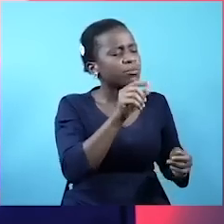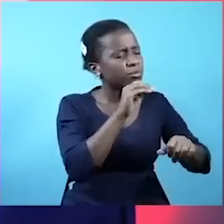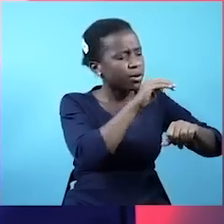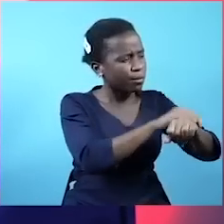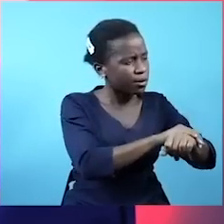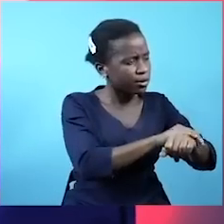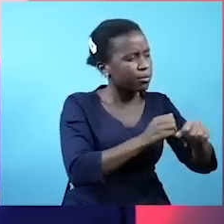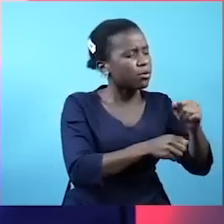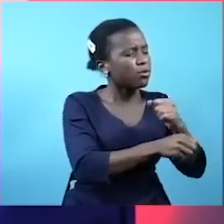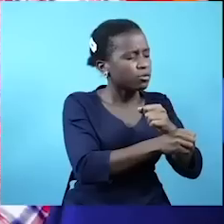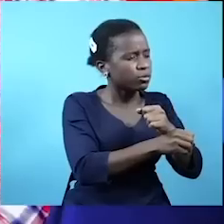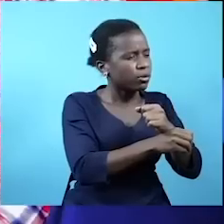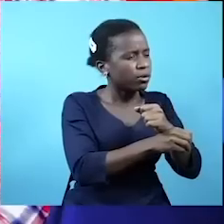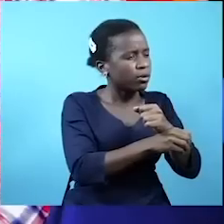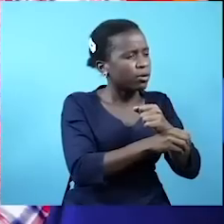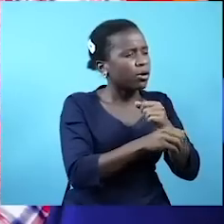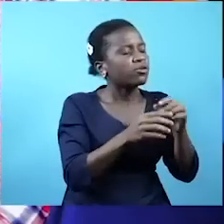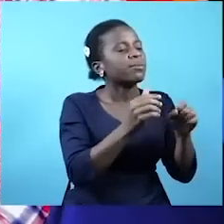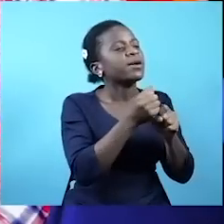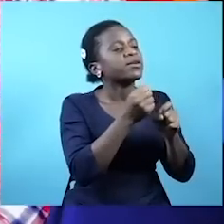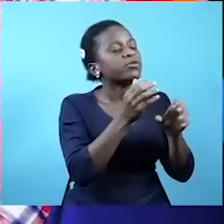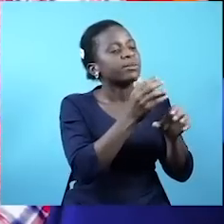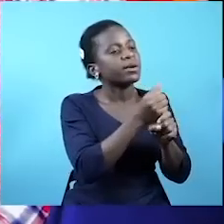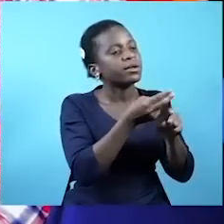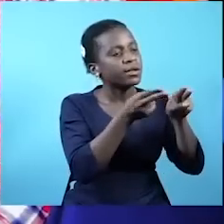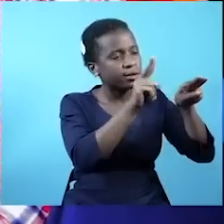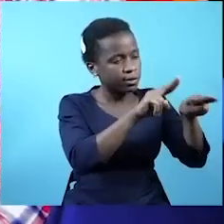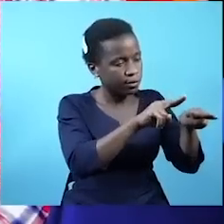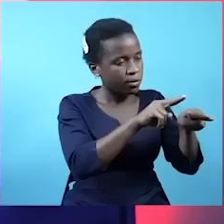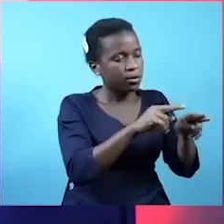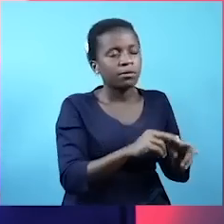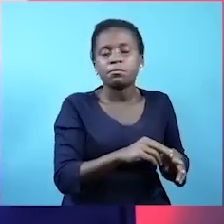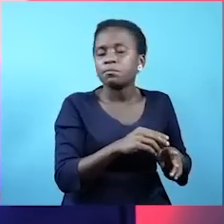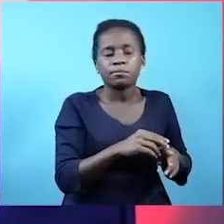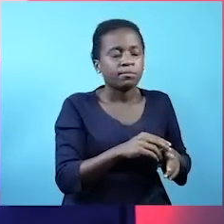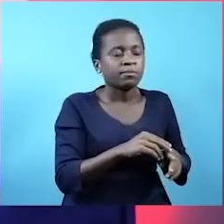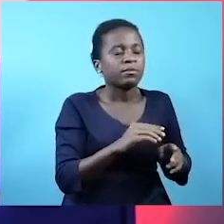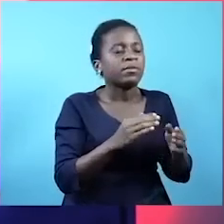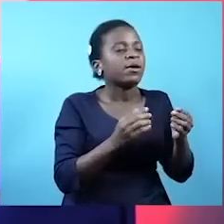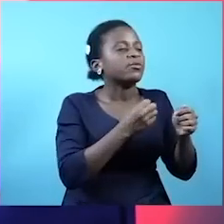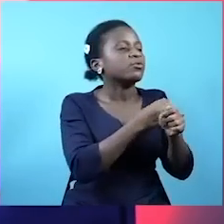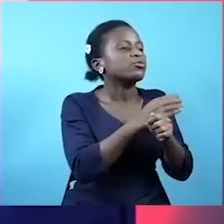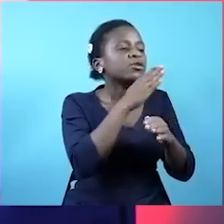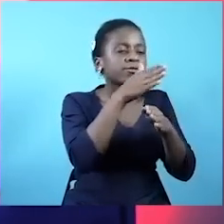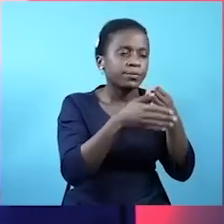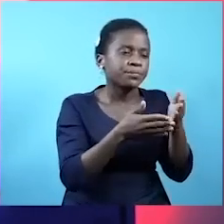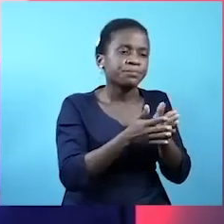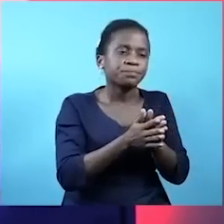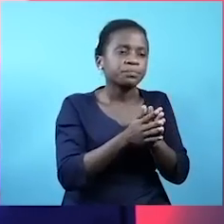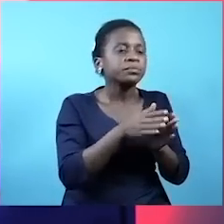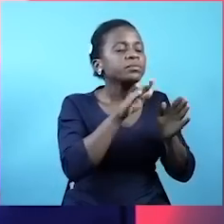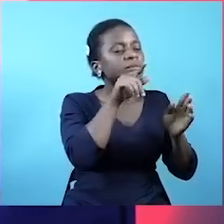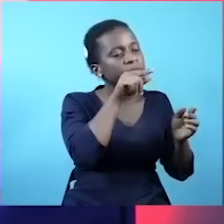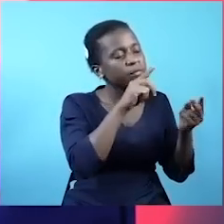Namba mbili. Nikuwa na systems. Mfumo. Kuwa na bunge imara. Kwa